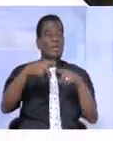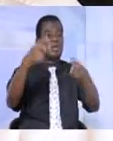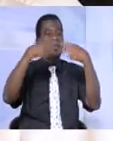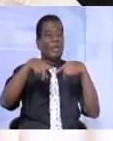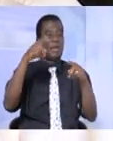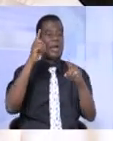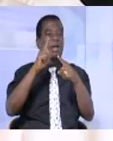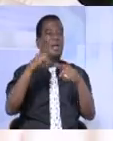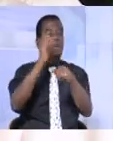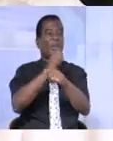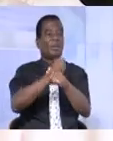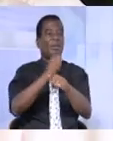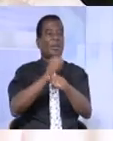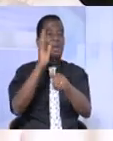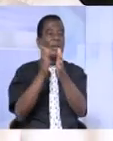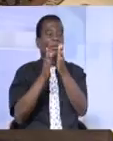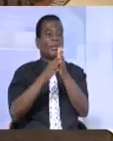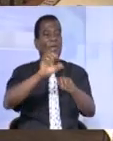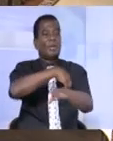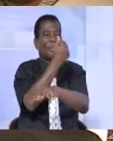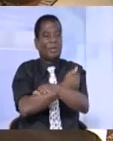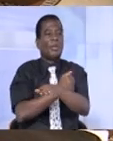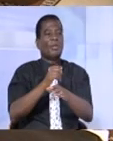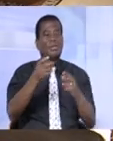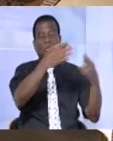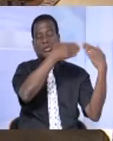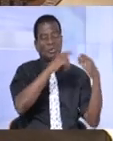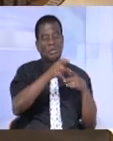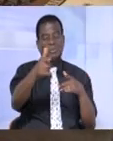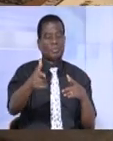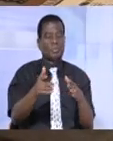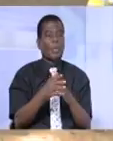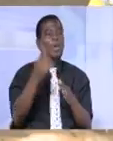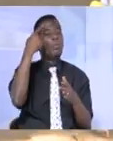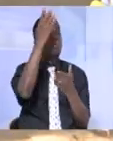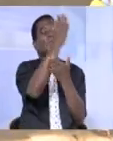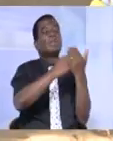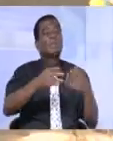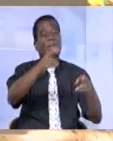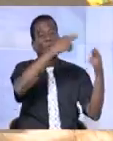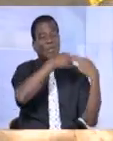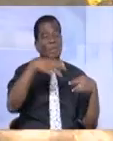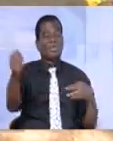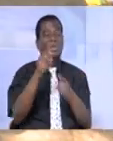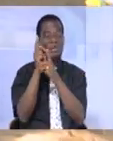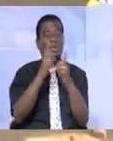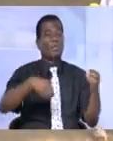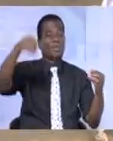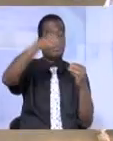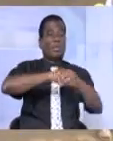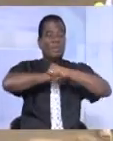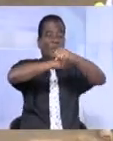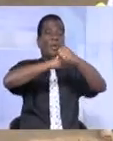'école, les autorités vont se charger de ça. Pour certains responsables d'école, c'est le cas de prendre des mesures pour renforcer la